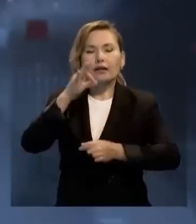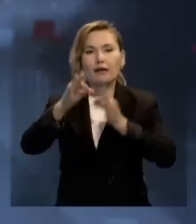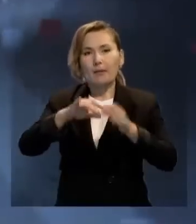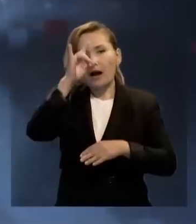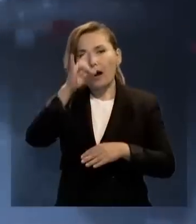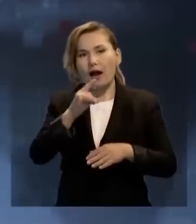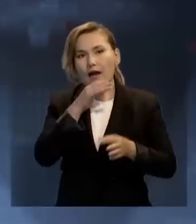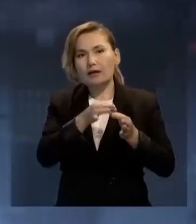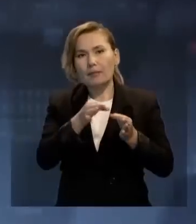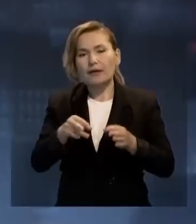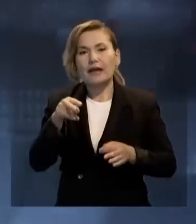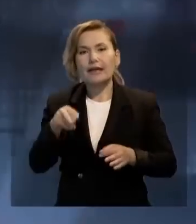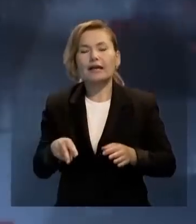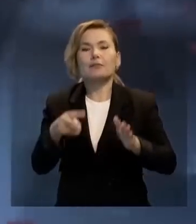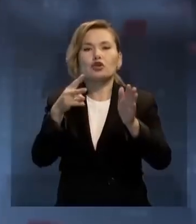ҚАРАНОВЕР